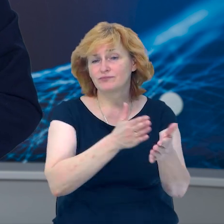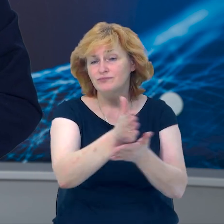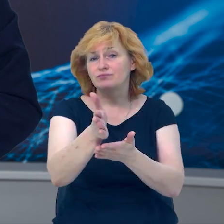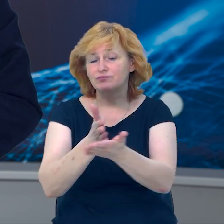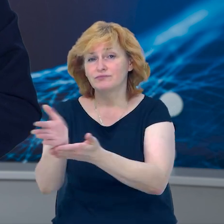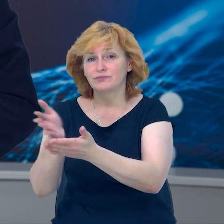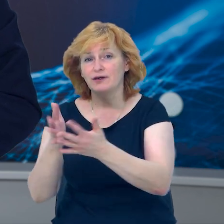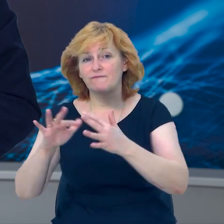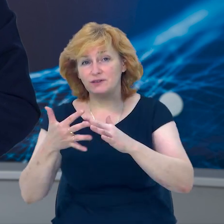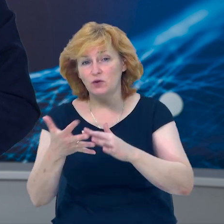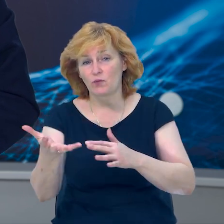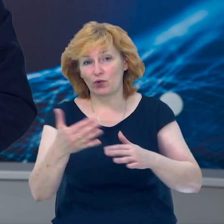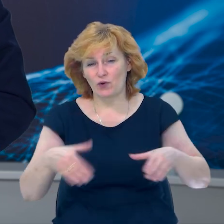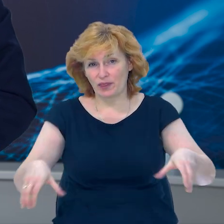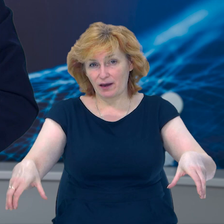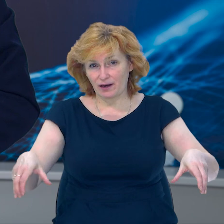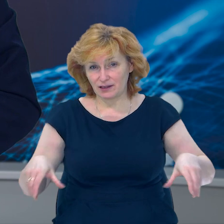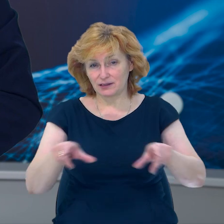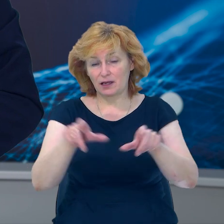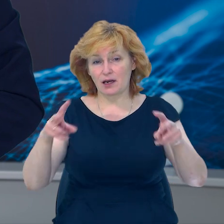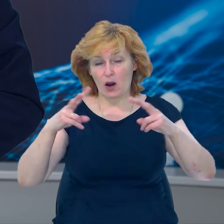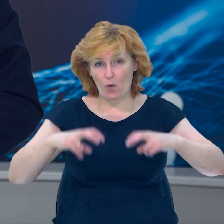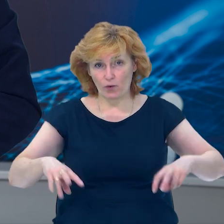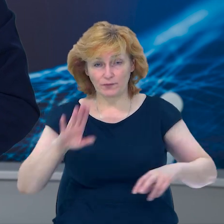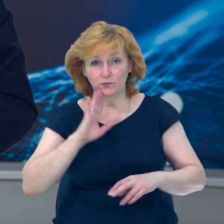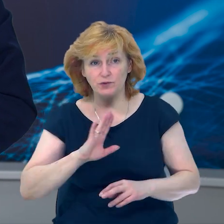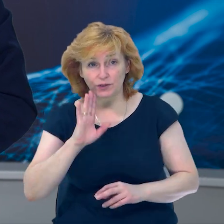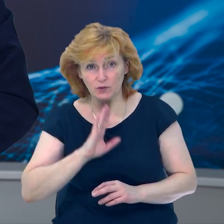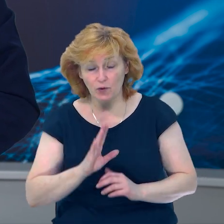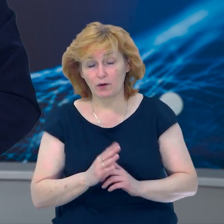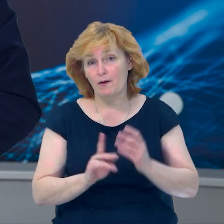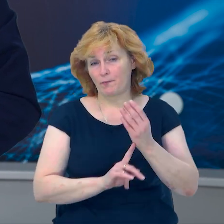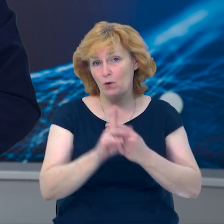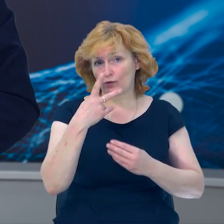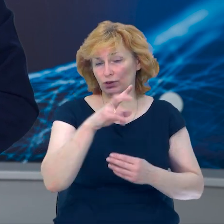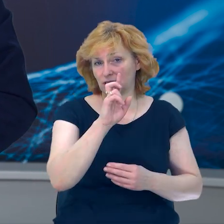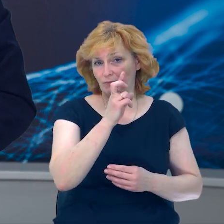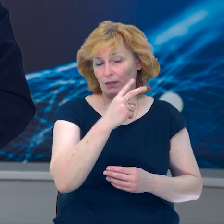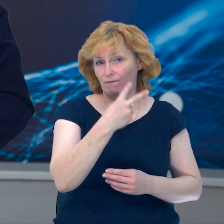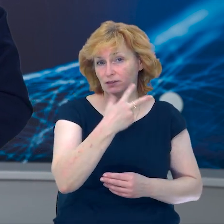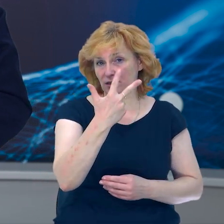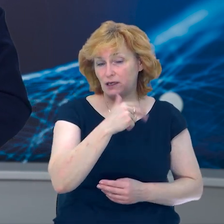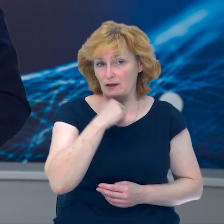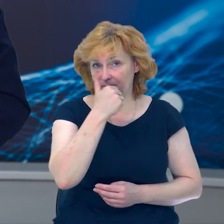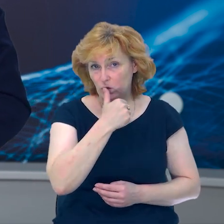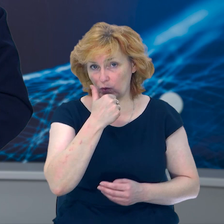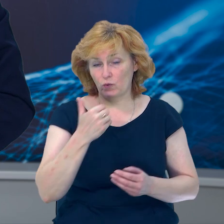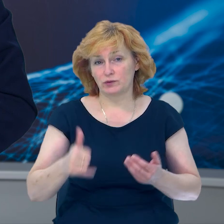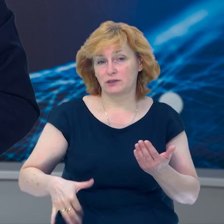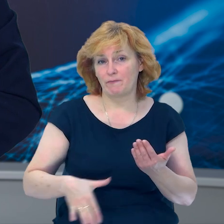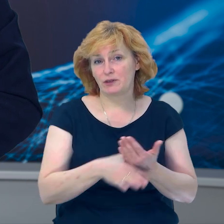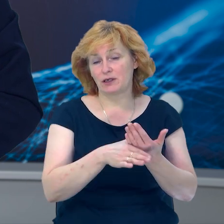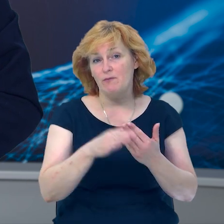крісло для огляду жінок. Проєкт реалізовують в регіоні з березня 2023 року за підтримки Фонду